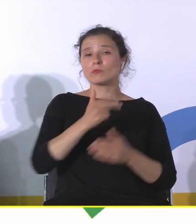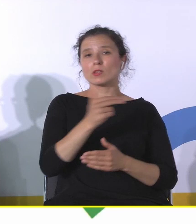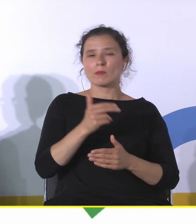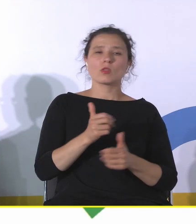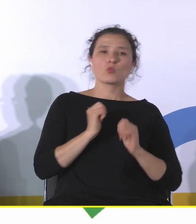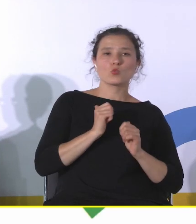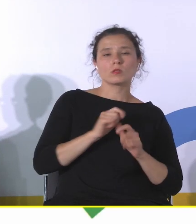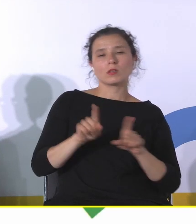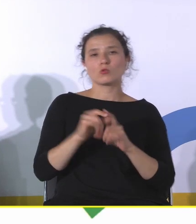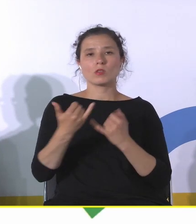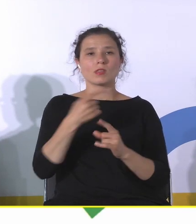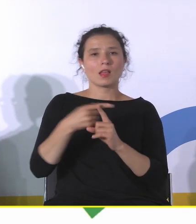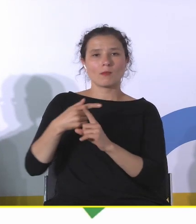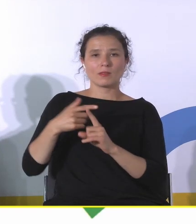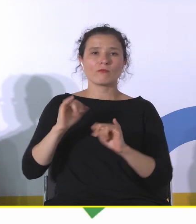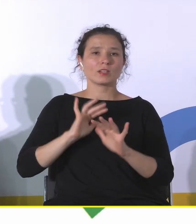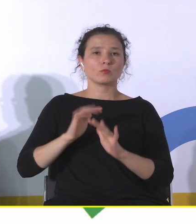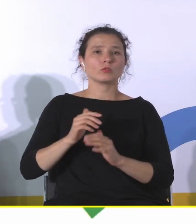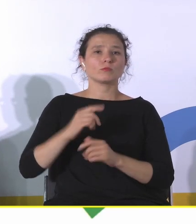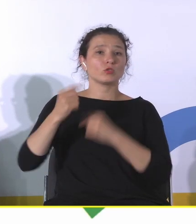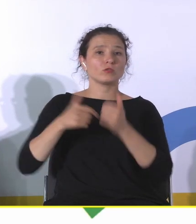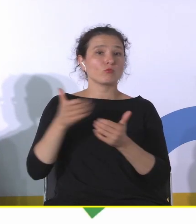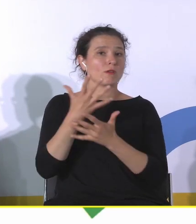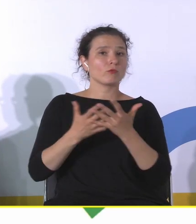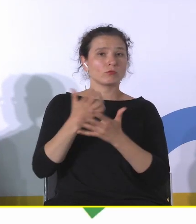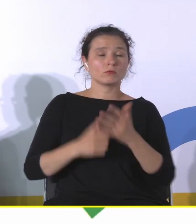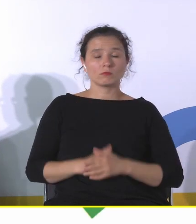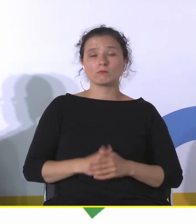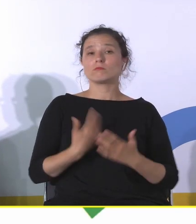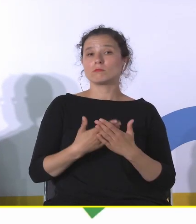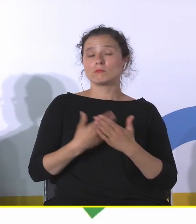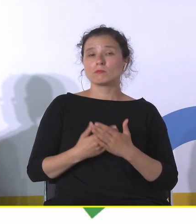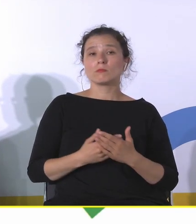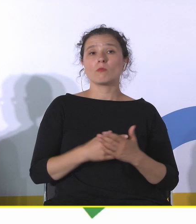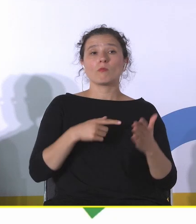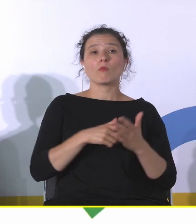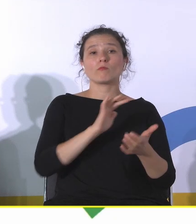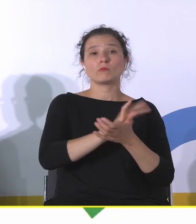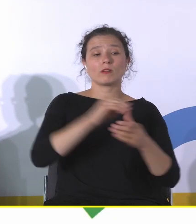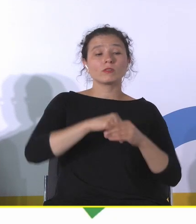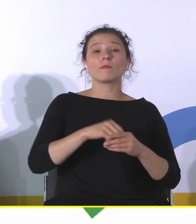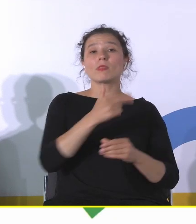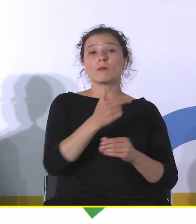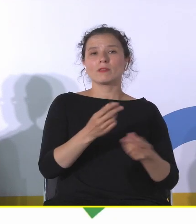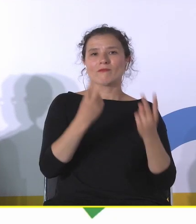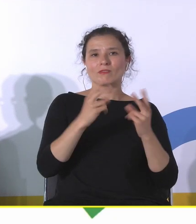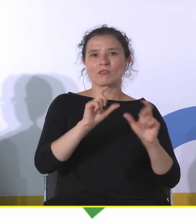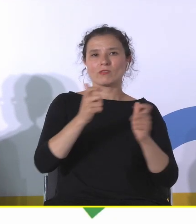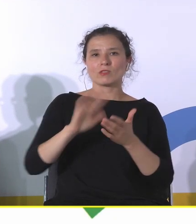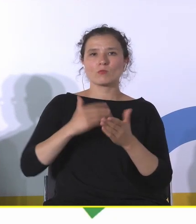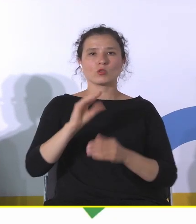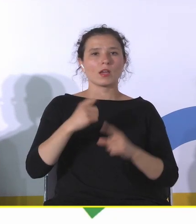innych aspektów wykorzystania dziedzictwa, dlatego, że mówi o wielkich wydarzeniach, to znaczy o takich wydarzeniach jak EXPO, takich